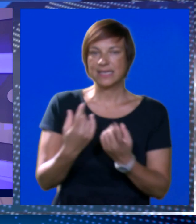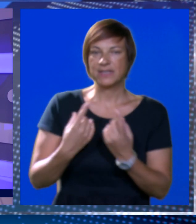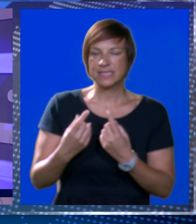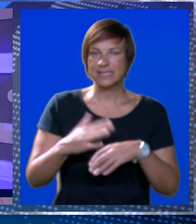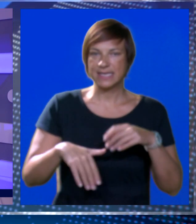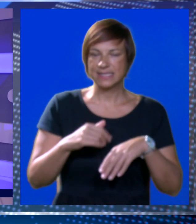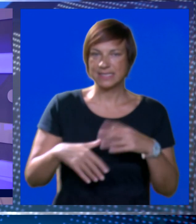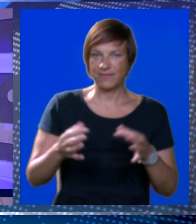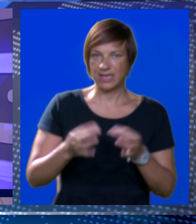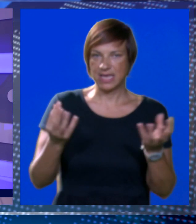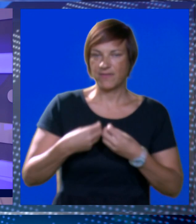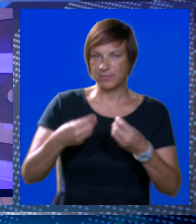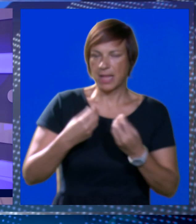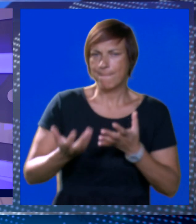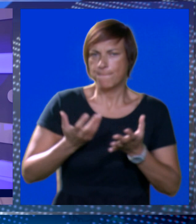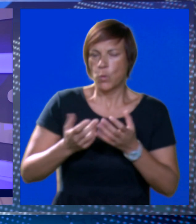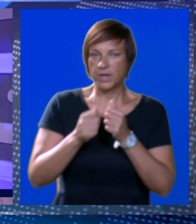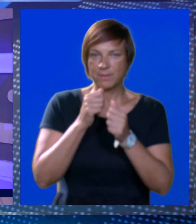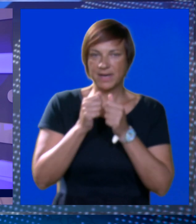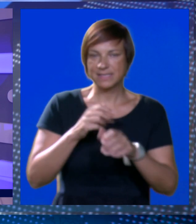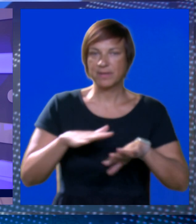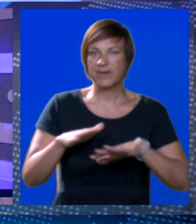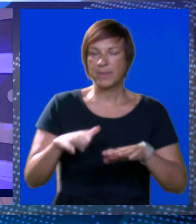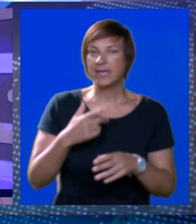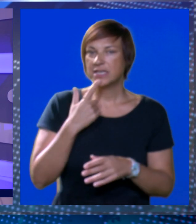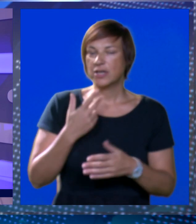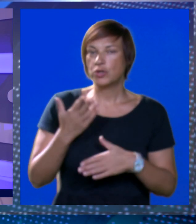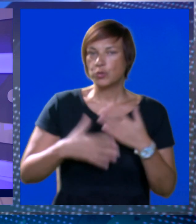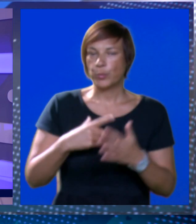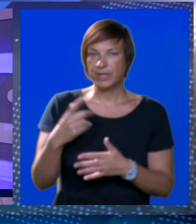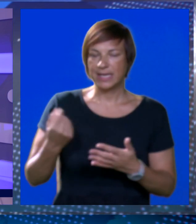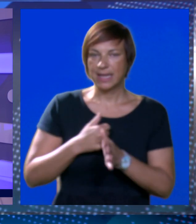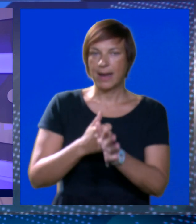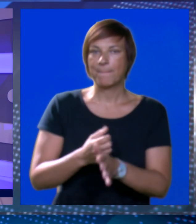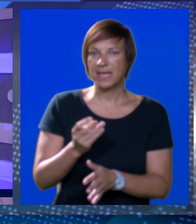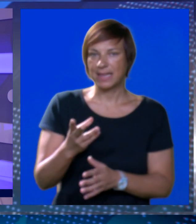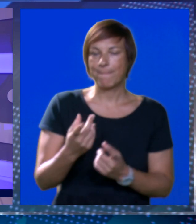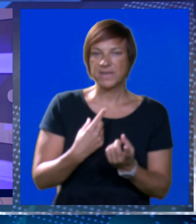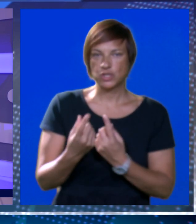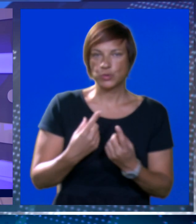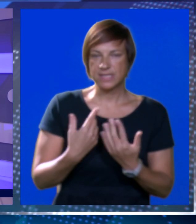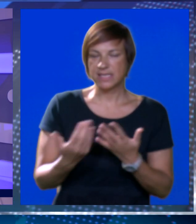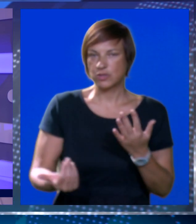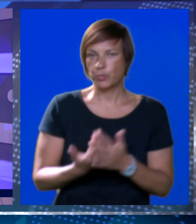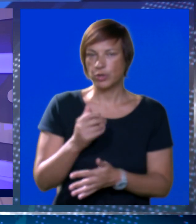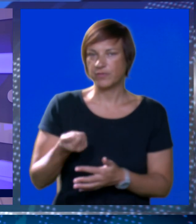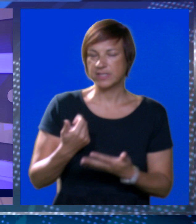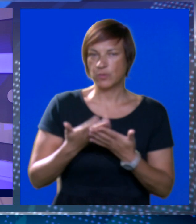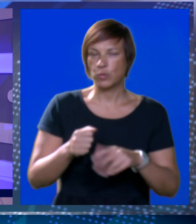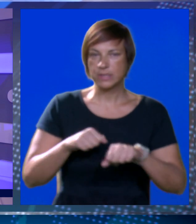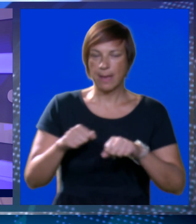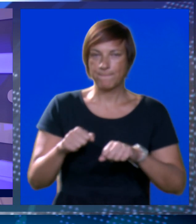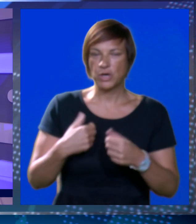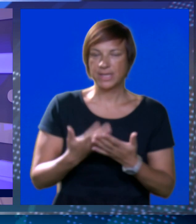hrvatskih cesta zadovoljni javnim izlaganjem i burnim raspravama građana koje su posljednjih dana pratile brzu cestu. Ponovno se